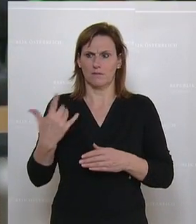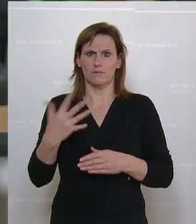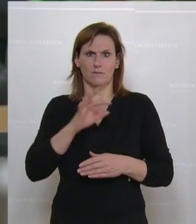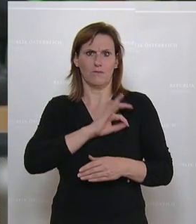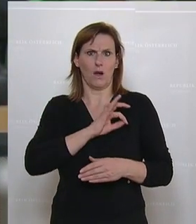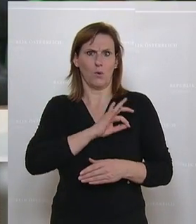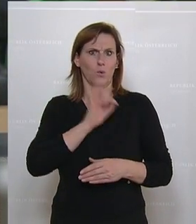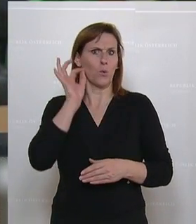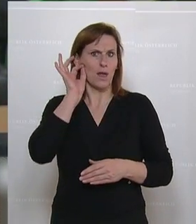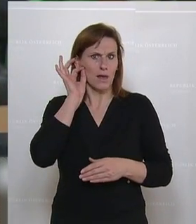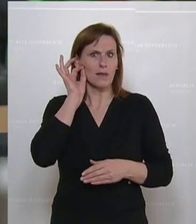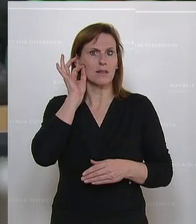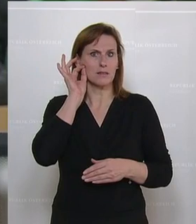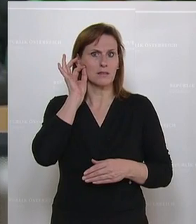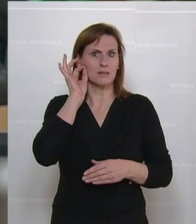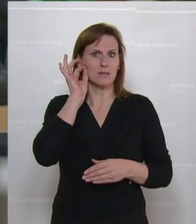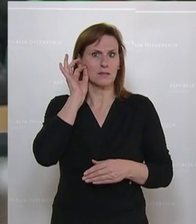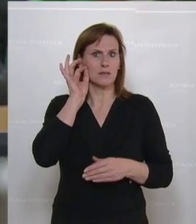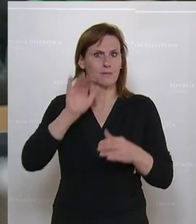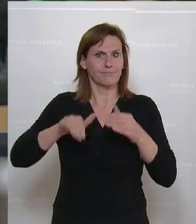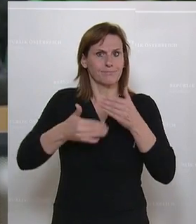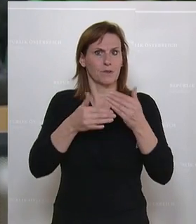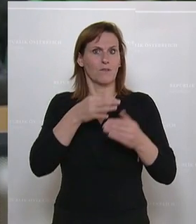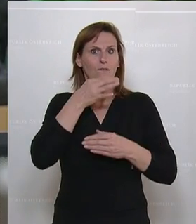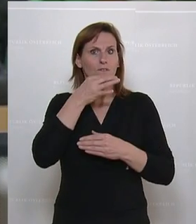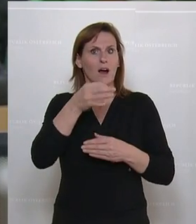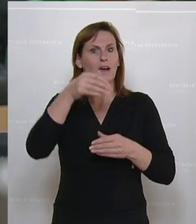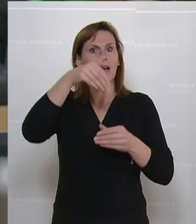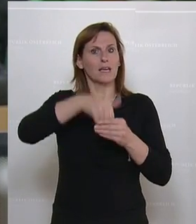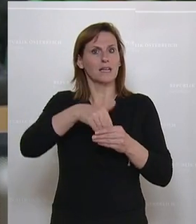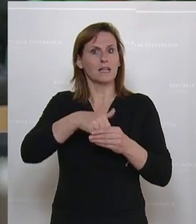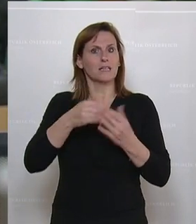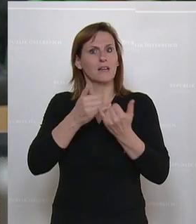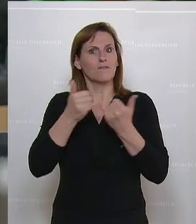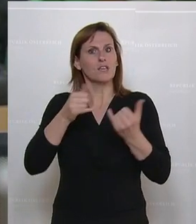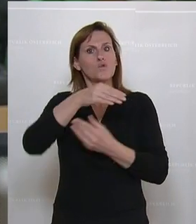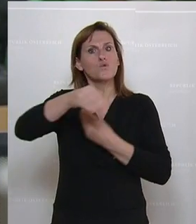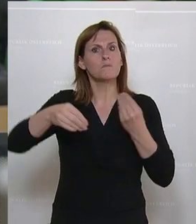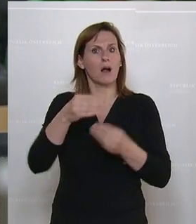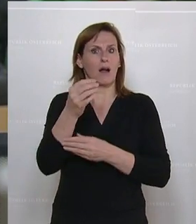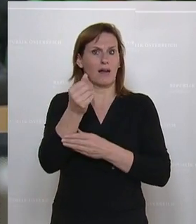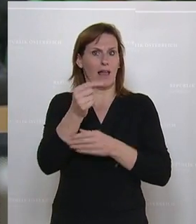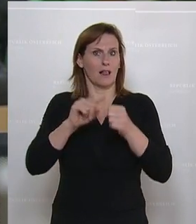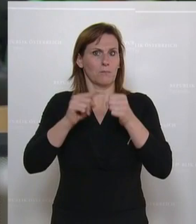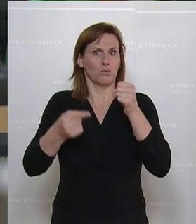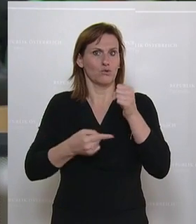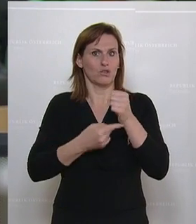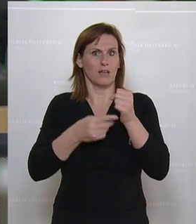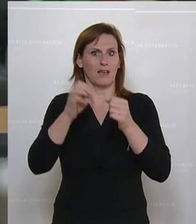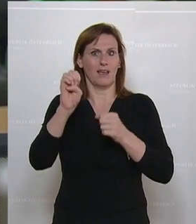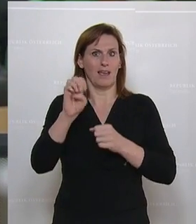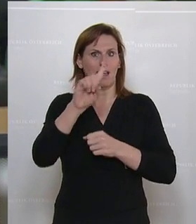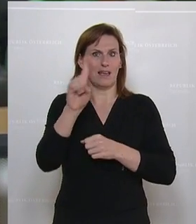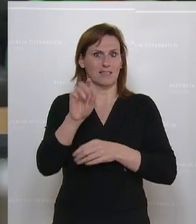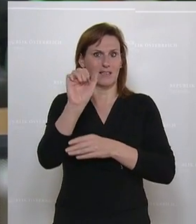Kollegin Künzberg-Saray anschließen. Und zwar, es geht darum, wie man mit den EZA-Geldern umgeht. Und es geht auch darum, dass wir jetzt gerade in einer